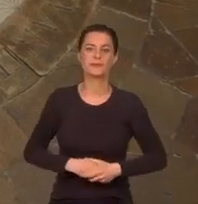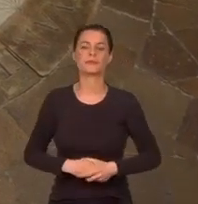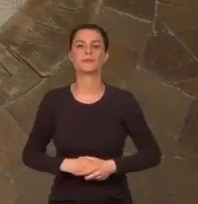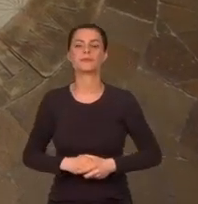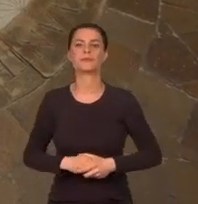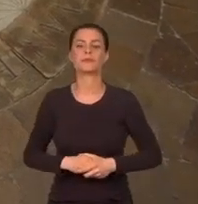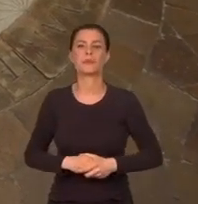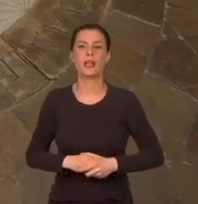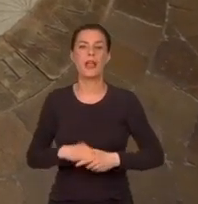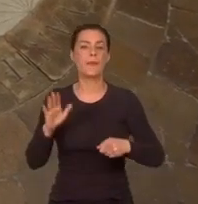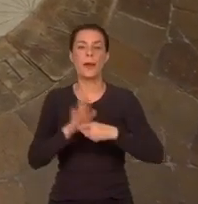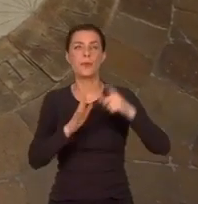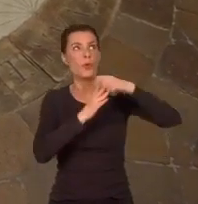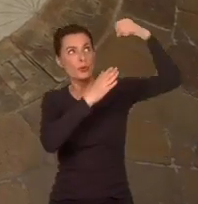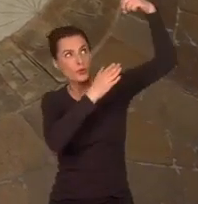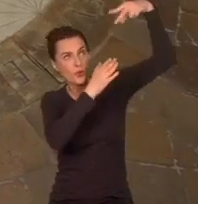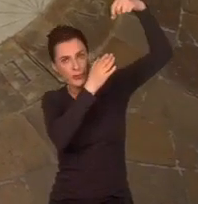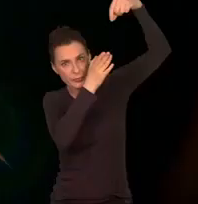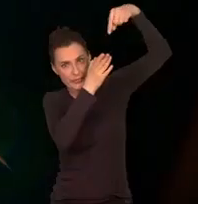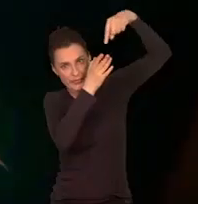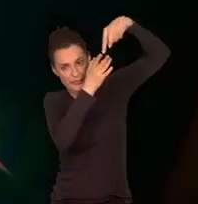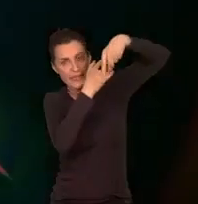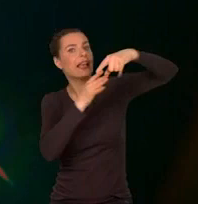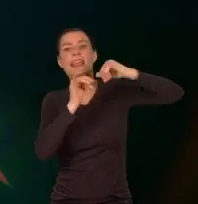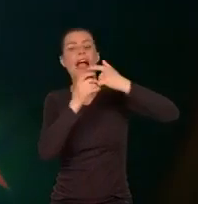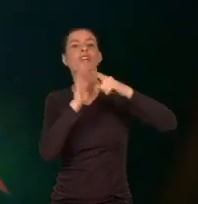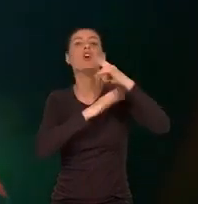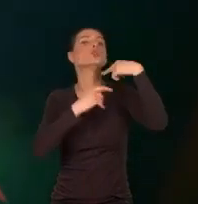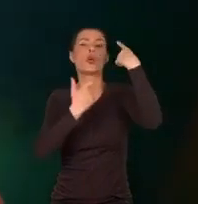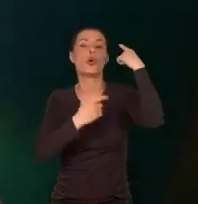Na linię pada światło słoneczne, gdy Słońce jest w zyniu.